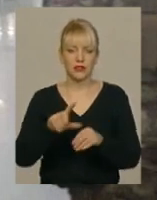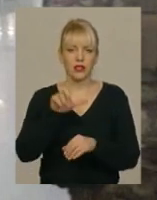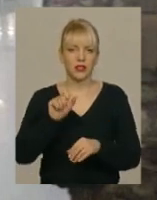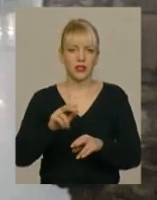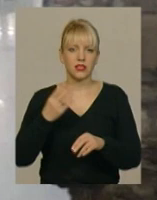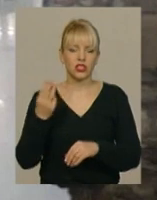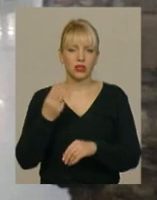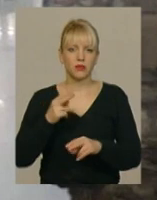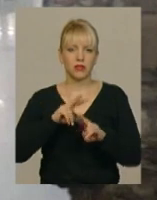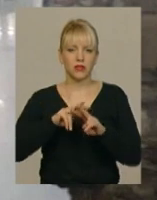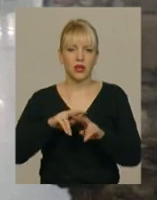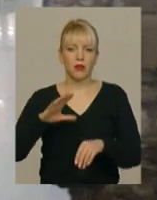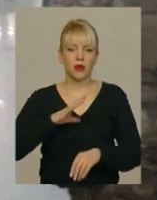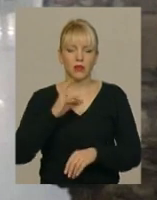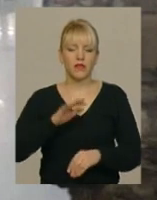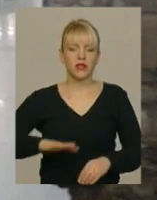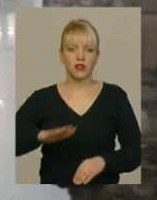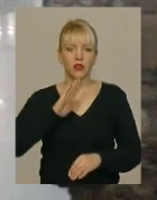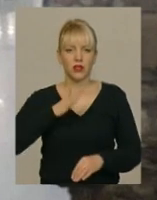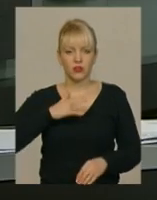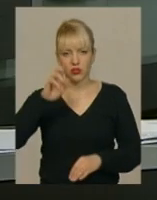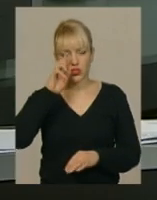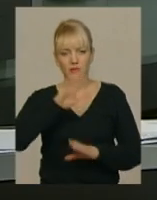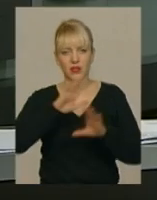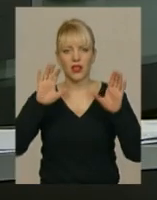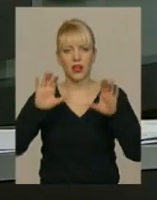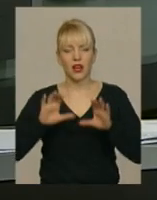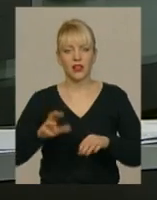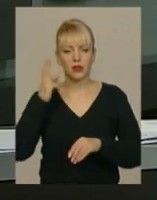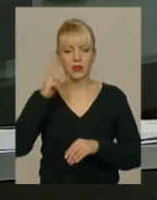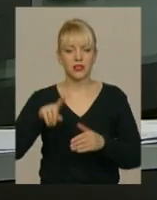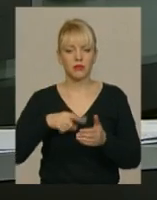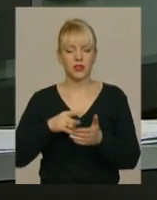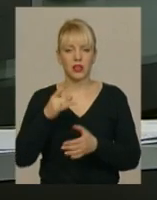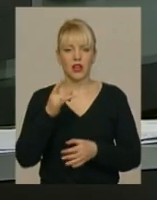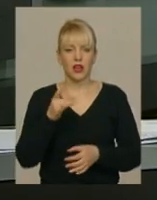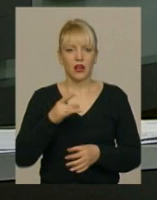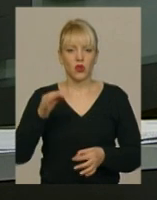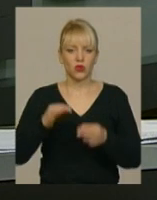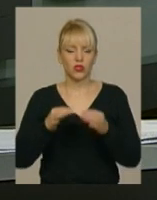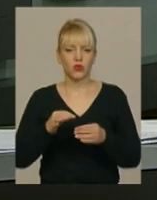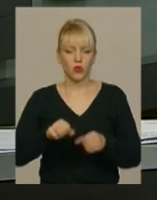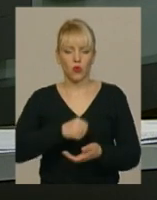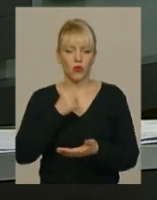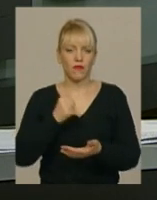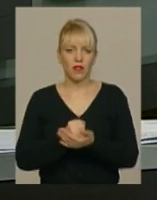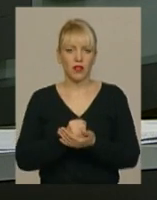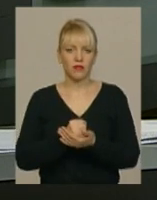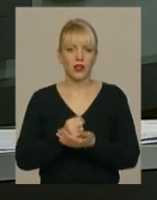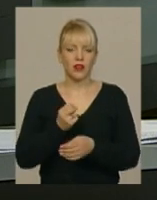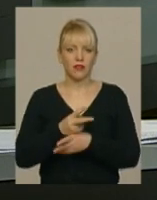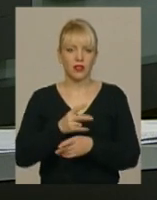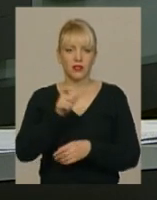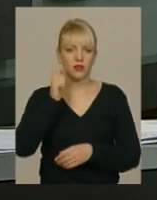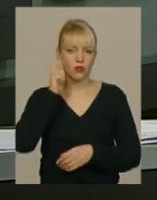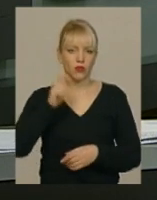перебував на території нашої держави нелегально. Хмельницький міськрайонний суд ухвалив видворити чоловіка за межі України. Співробітники управління